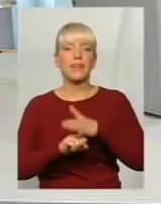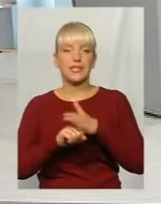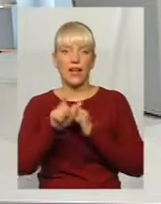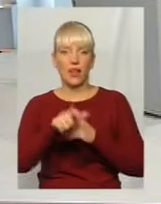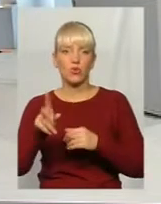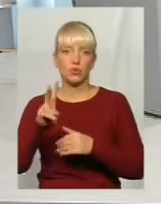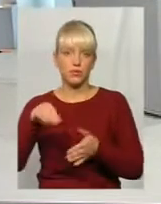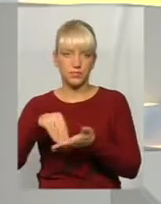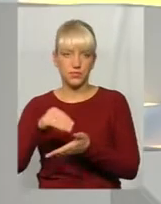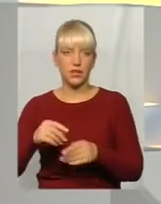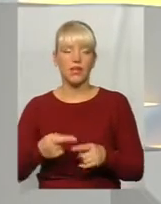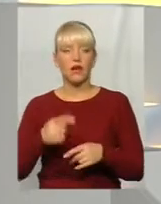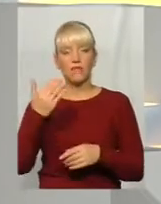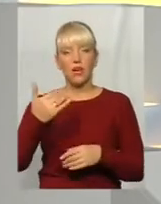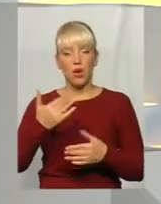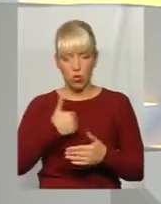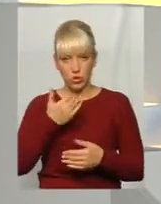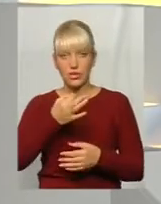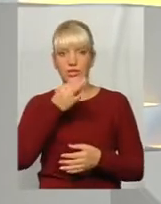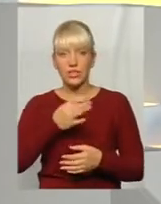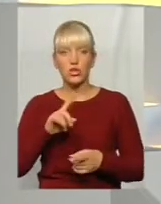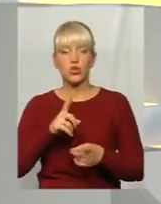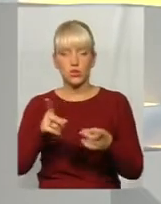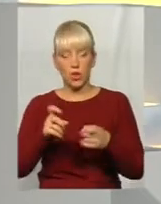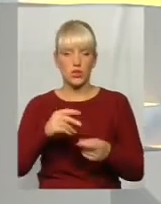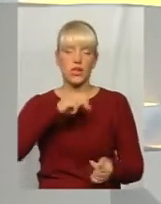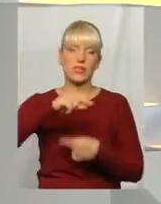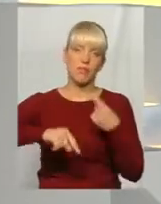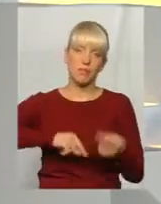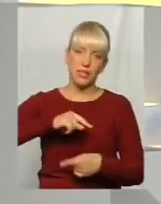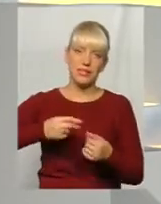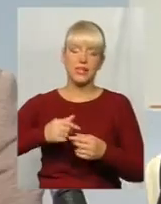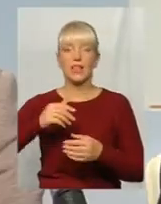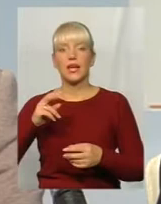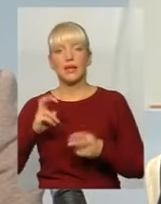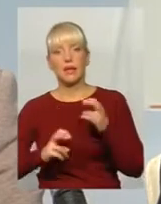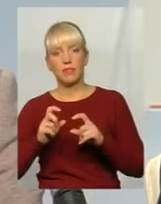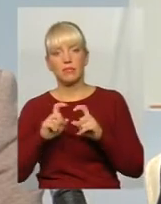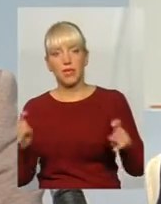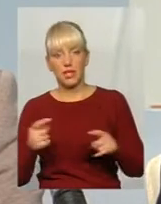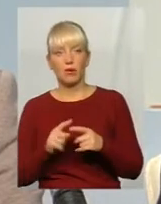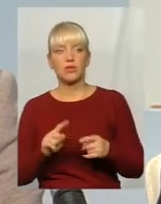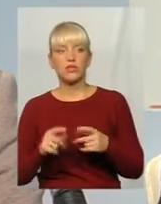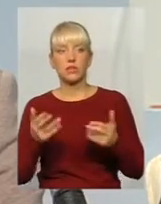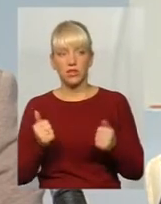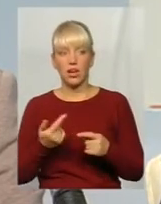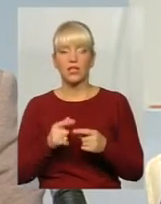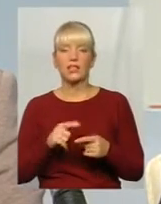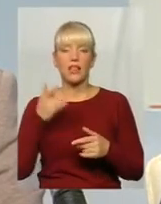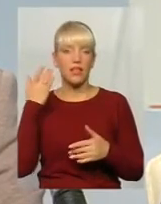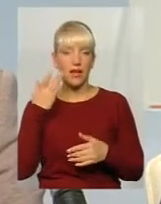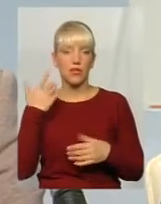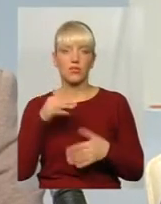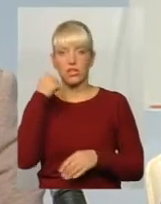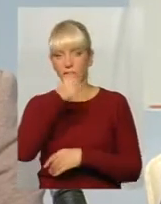залучаються і бізнес, і підприємці, і просто люди дуже легко? Так, дуже легко. І вже це рік працює,